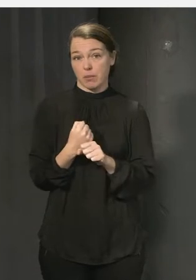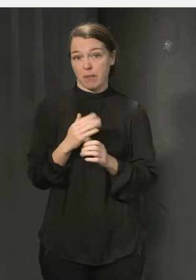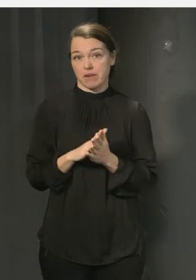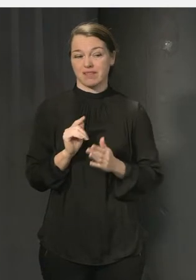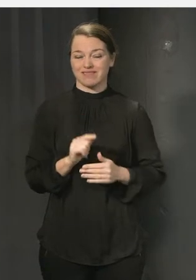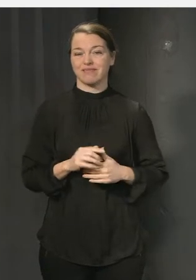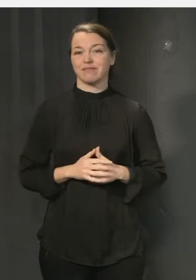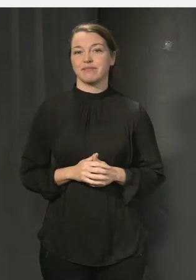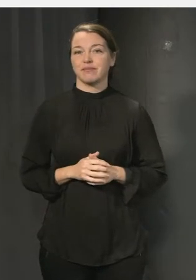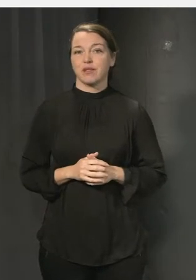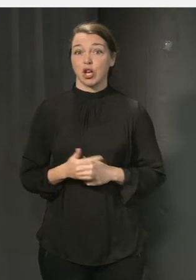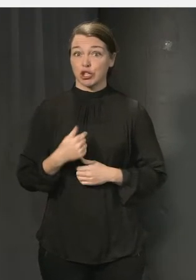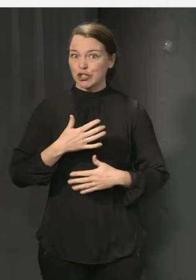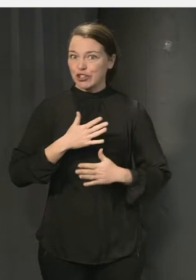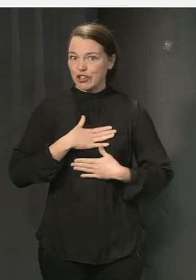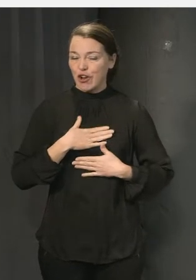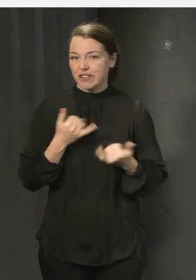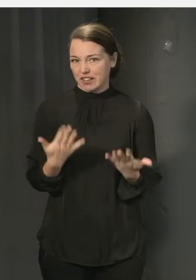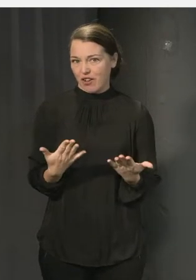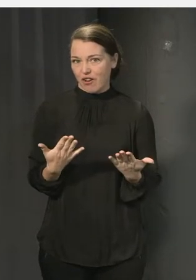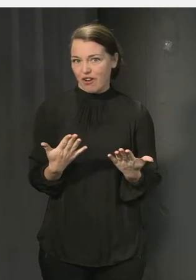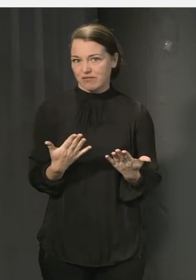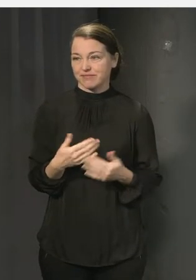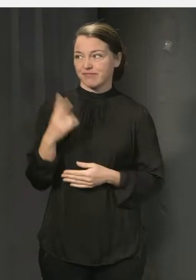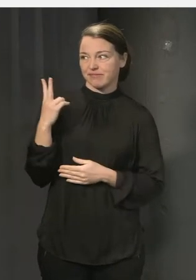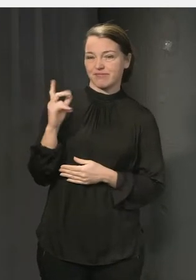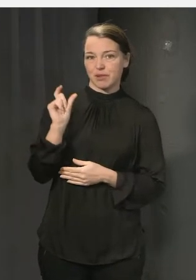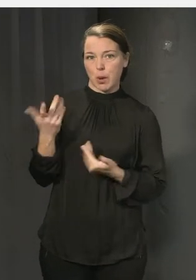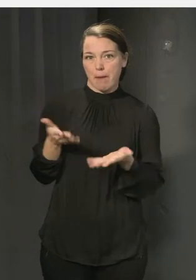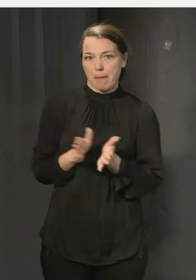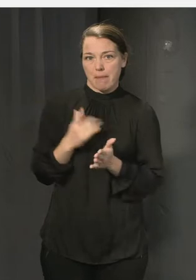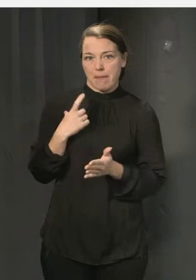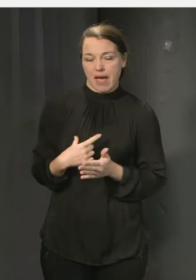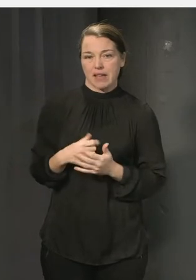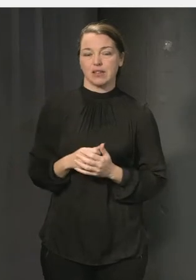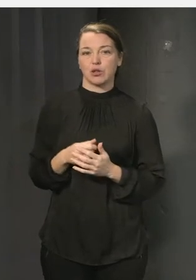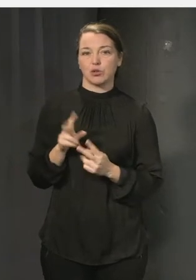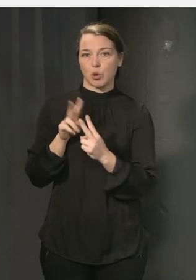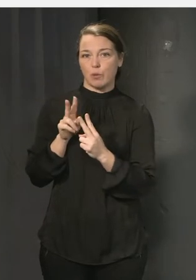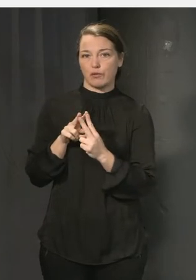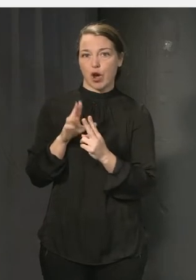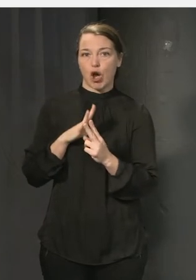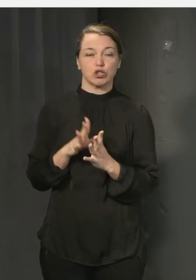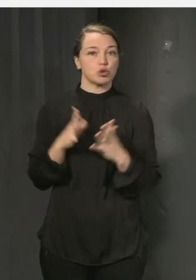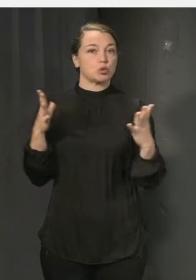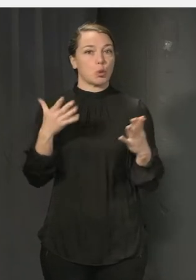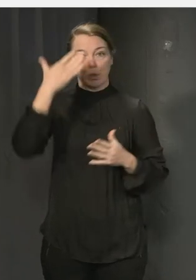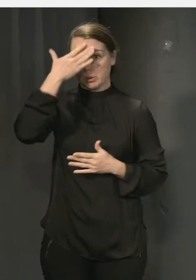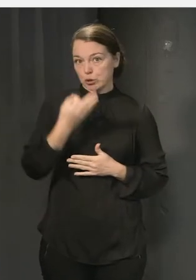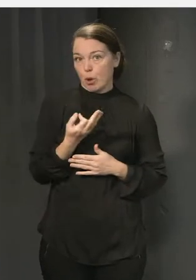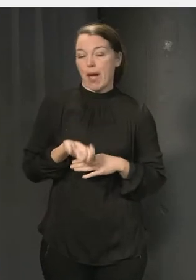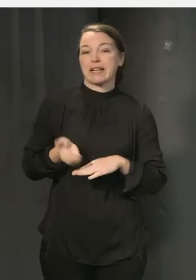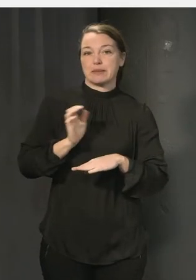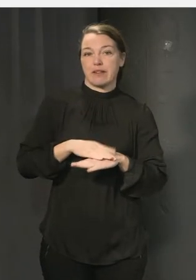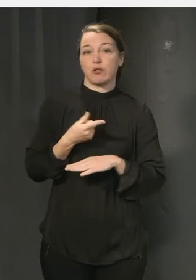jag är superglad idag att ha med mig två personer med både otroligt stor expertis men också med